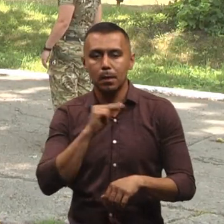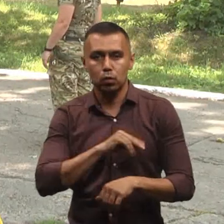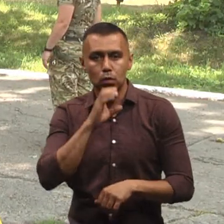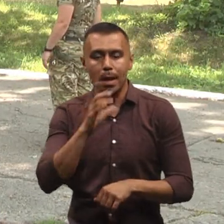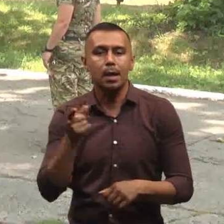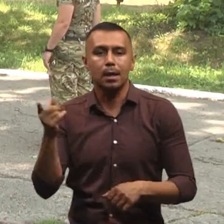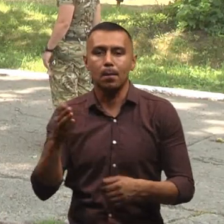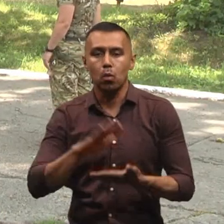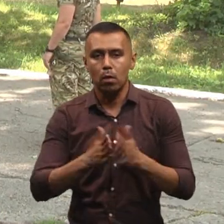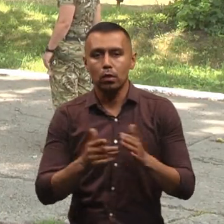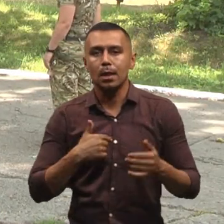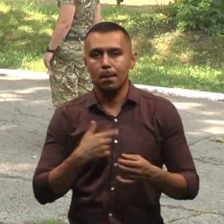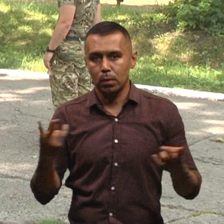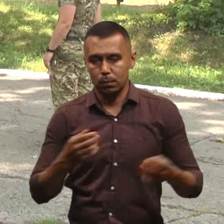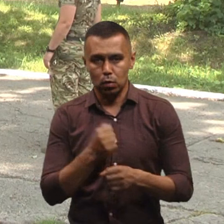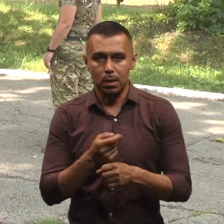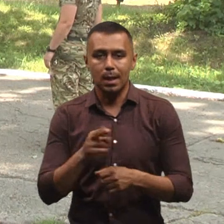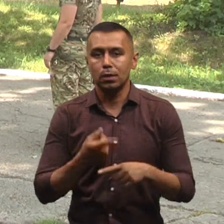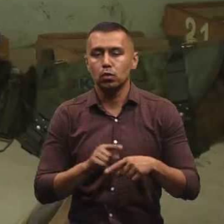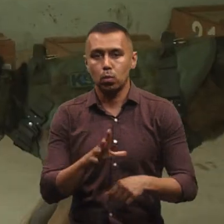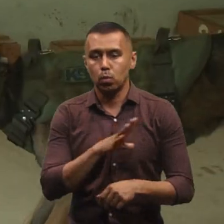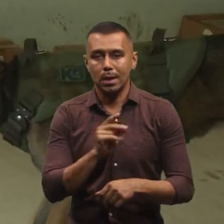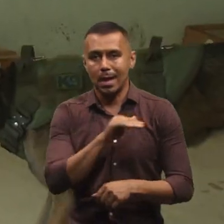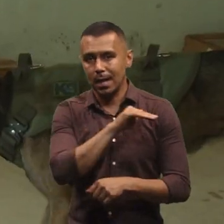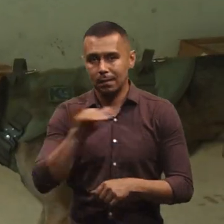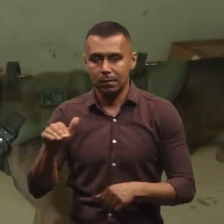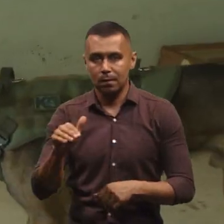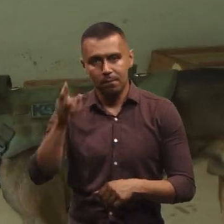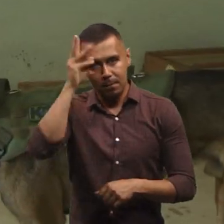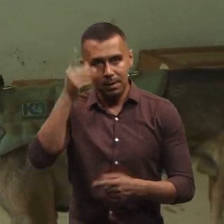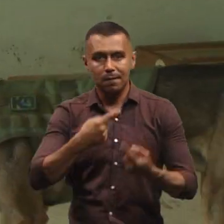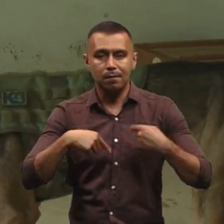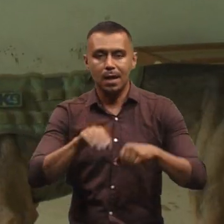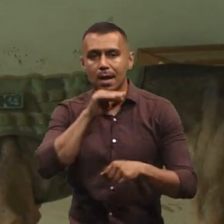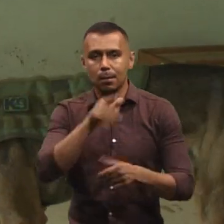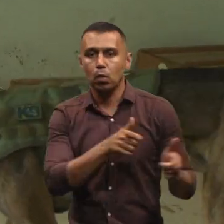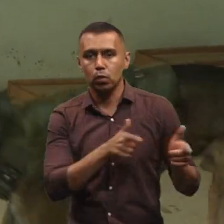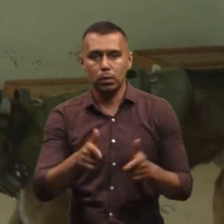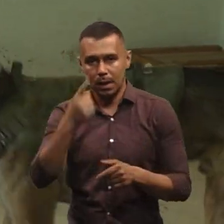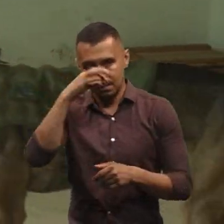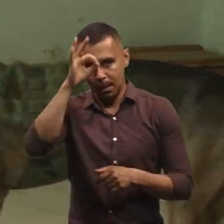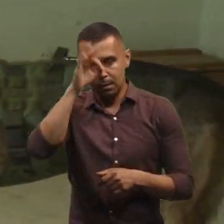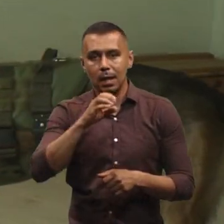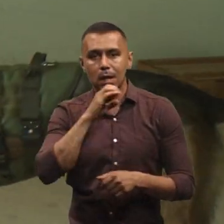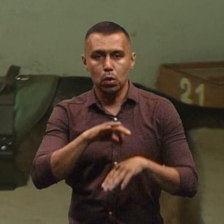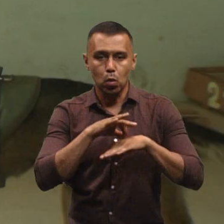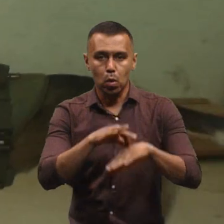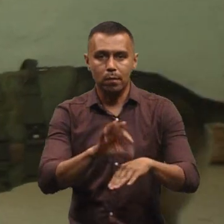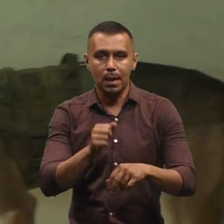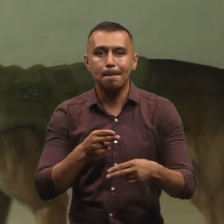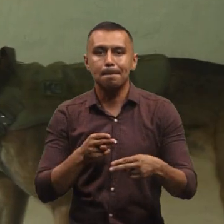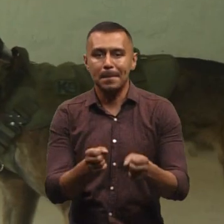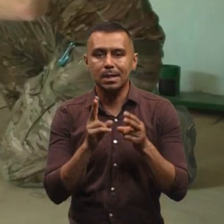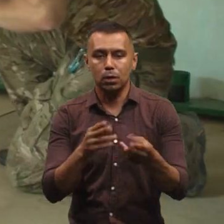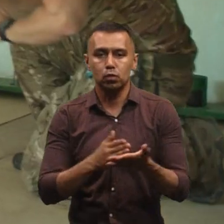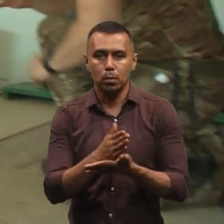умови і що нам потрібно робити для цього, щоб бути на рівні. У Хмельницькій філії академії готують інспекторів-кінологів для пенитенціарної служби